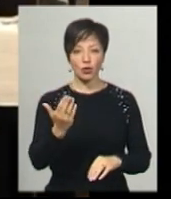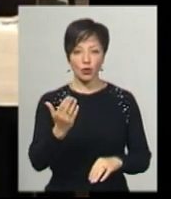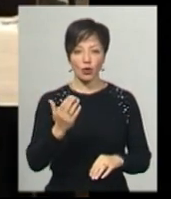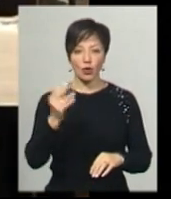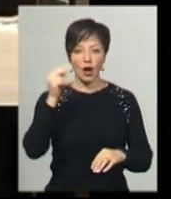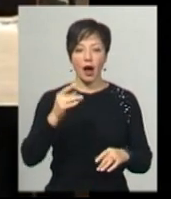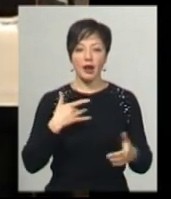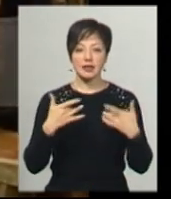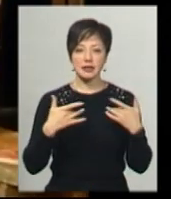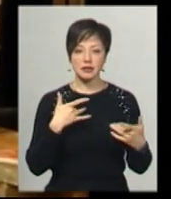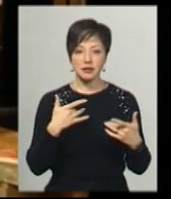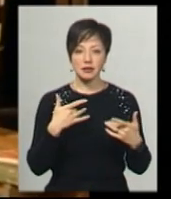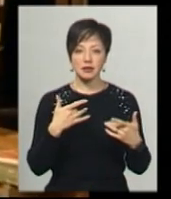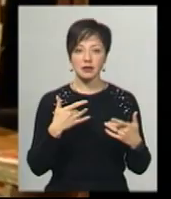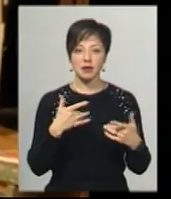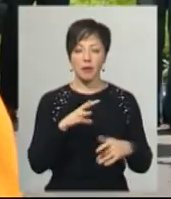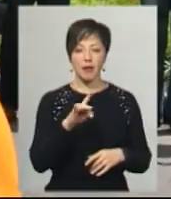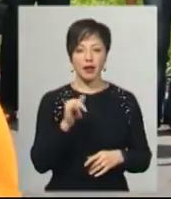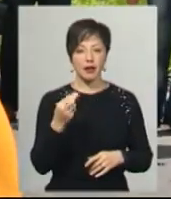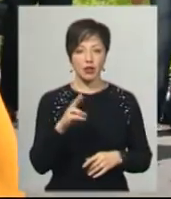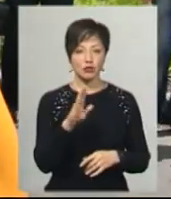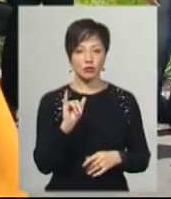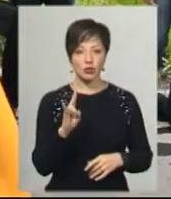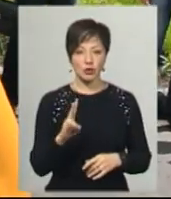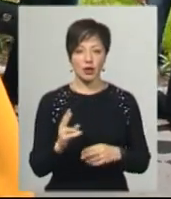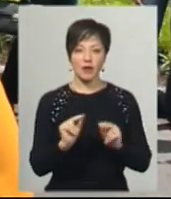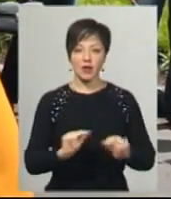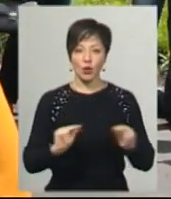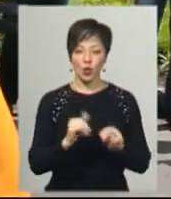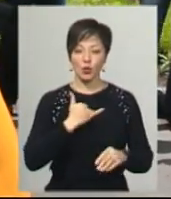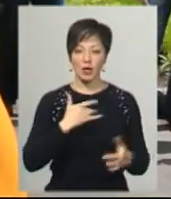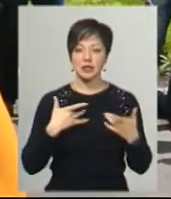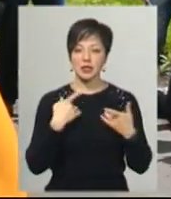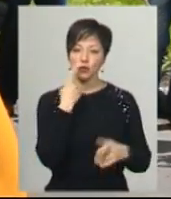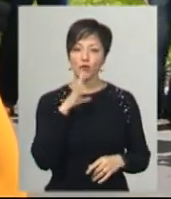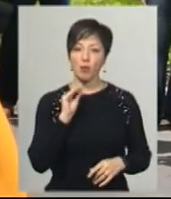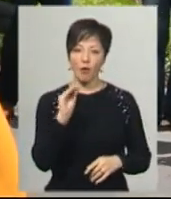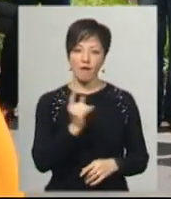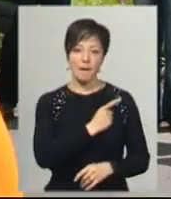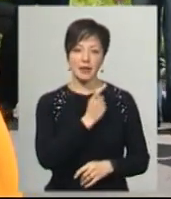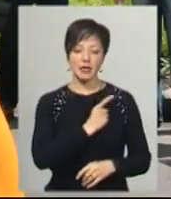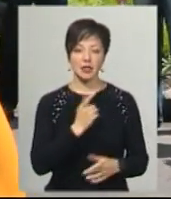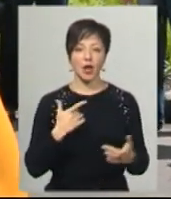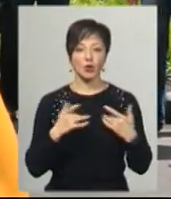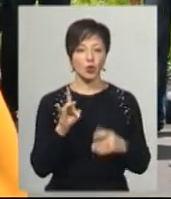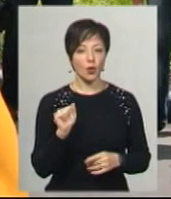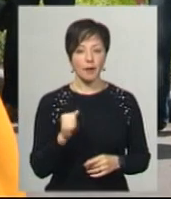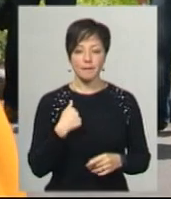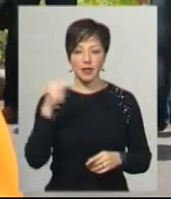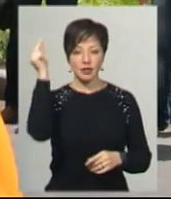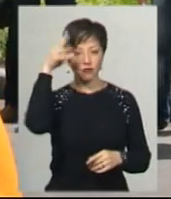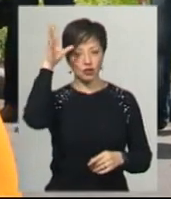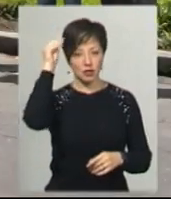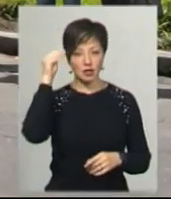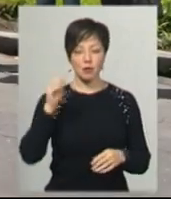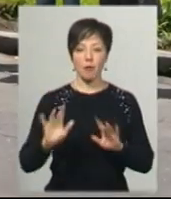артистка театру ім'я Михайла Старицького Марія Шпун. Він викладав у нас сценічну мову та майстерність актора. Ми навчилися